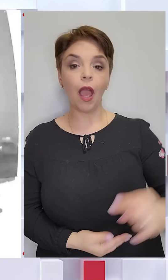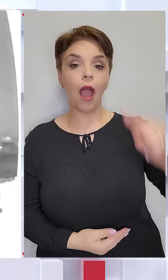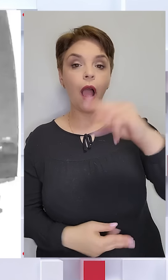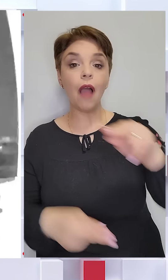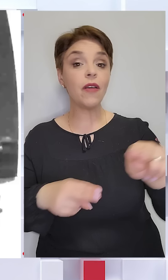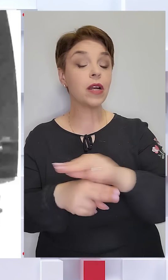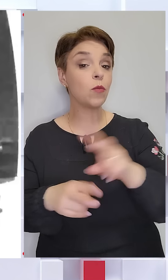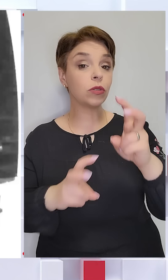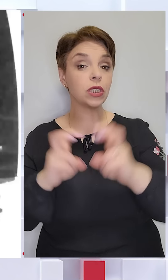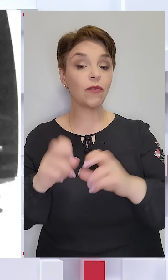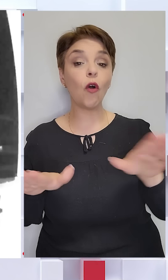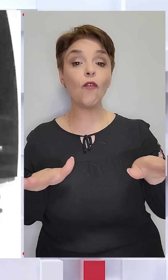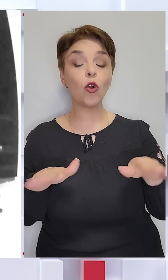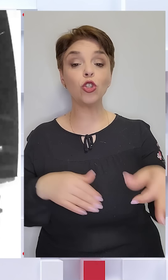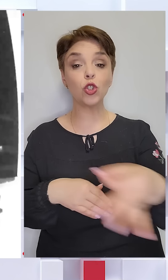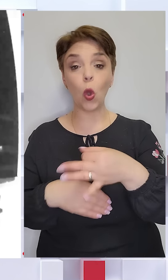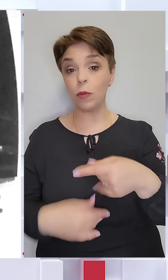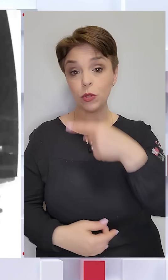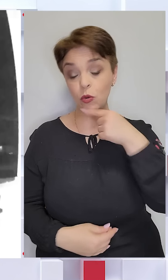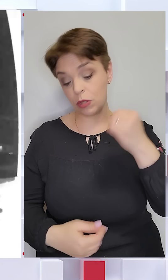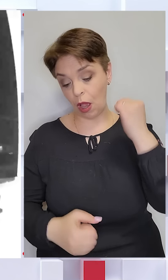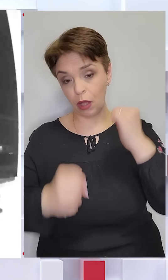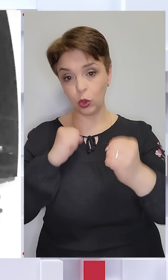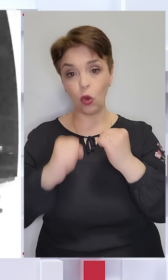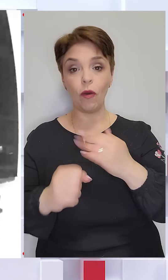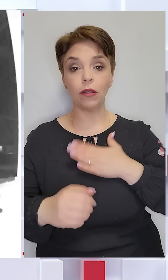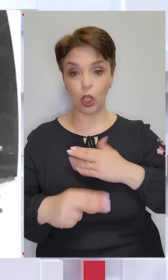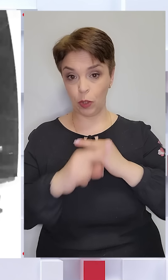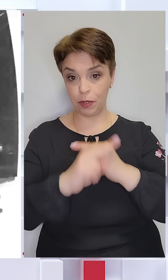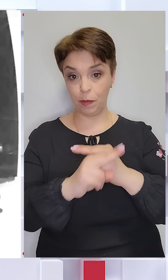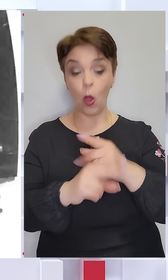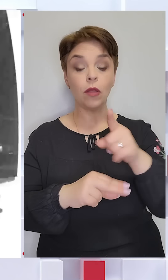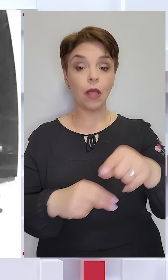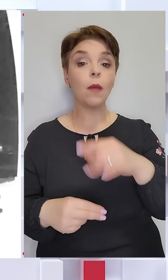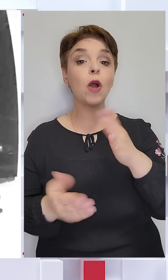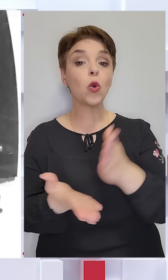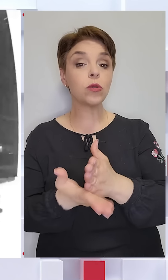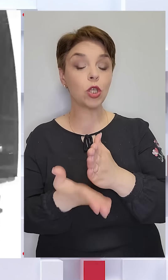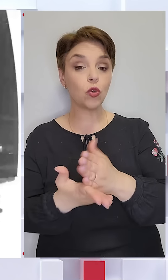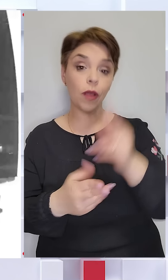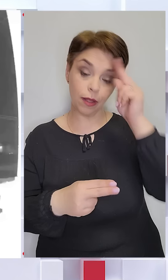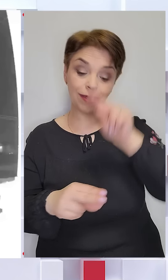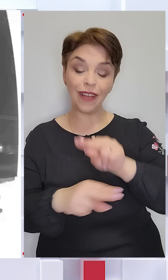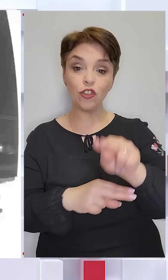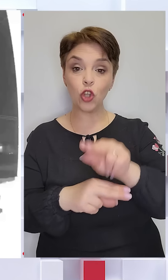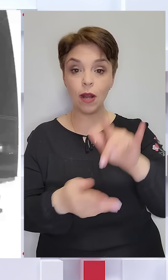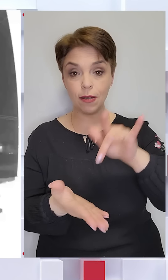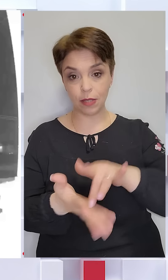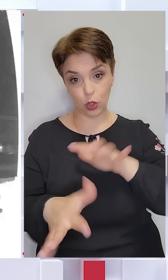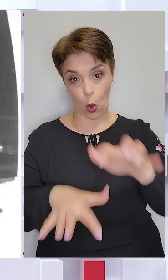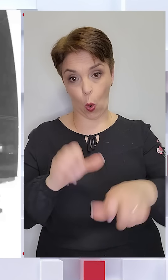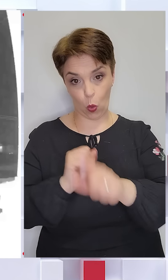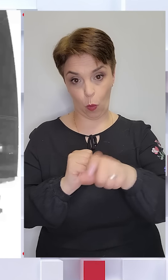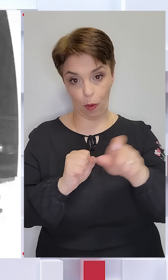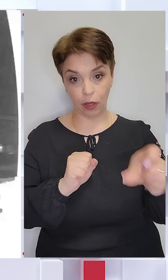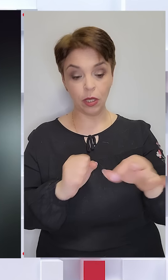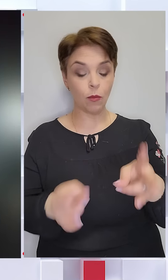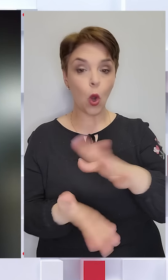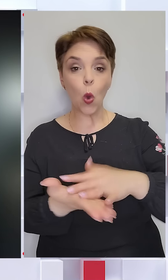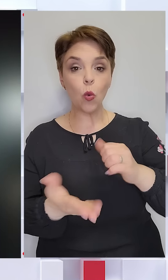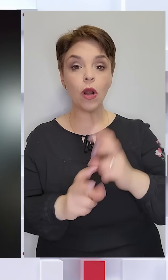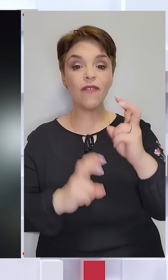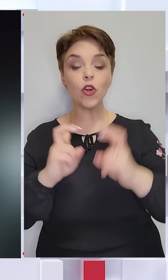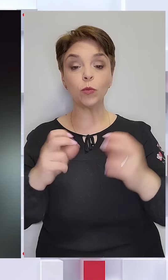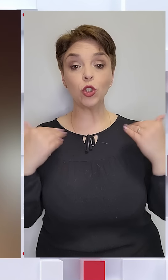Авіаремонтний завод у Воронецькій області Росії атакували безпілотники. Там же розташований і навчальний центр окупантів. Про ураження